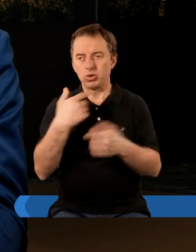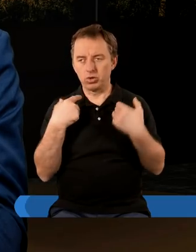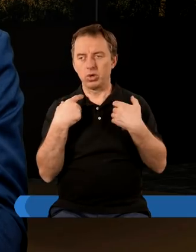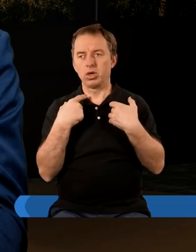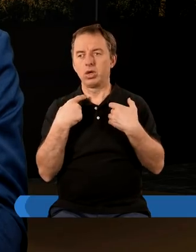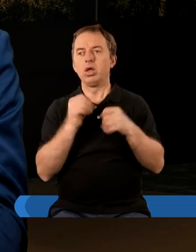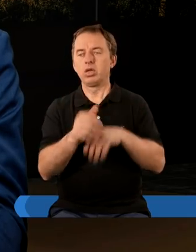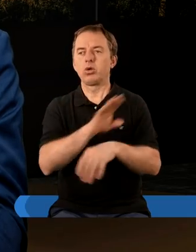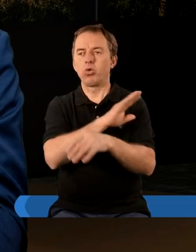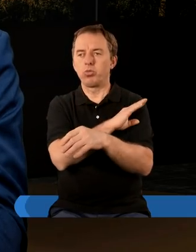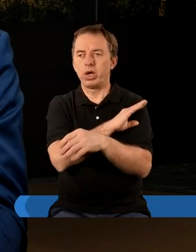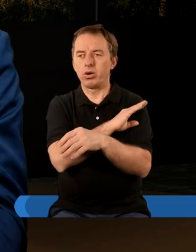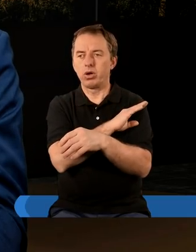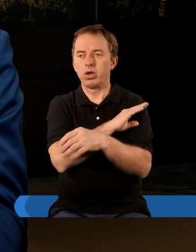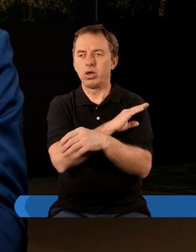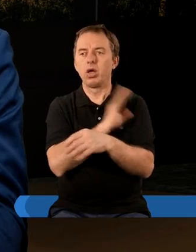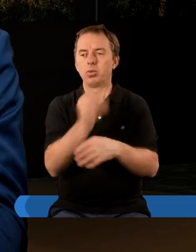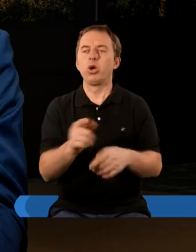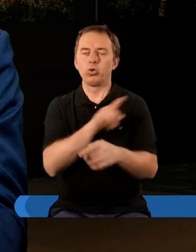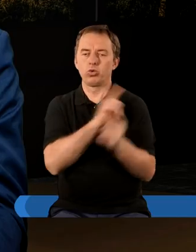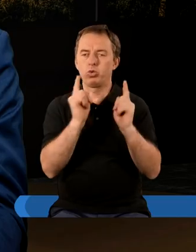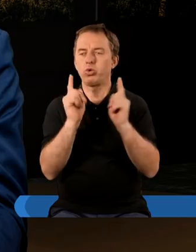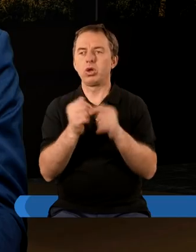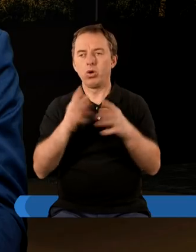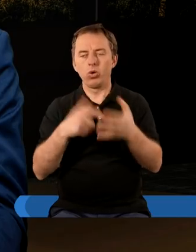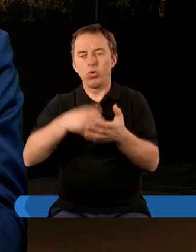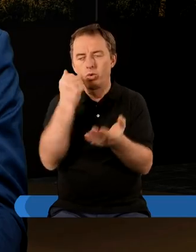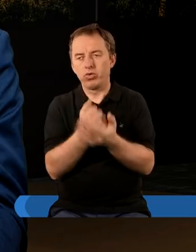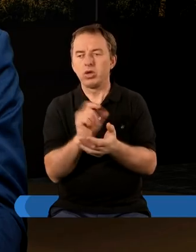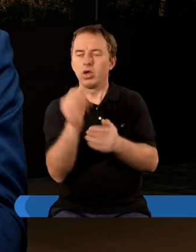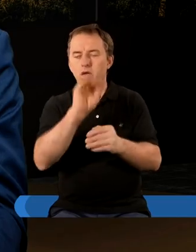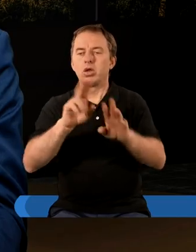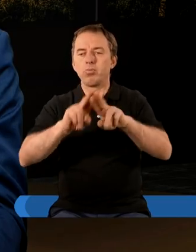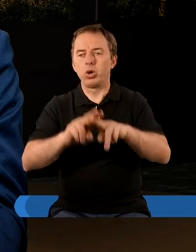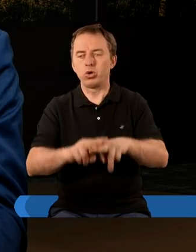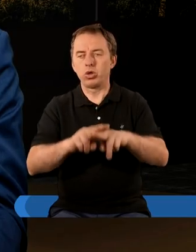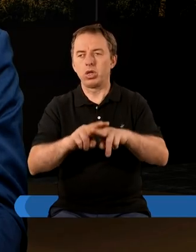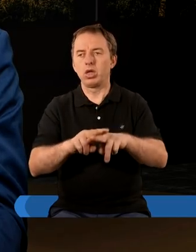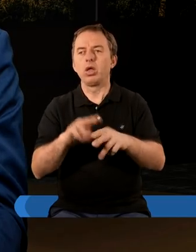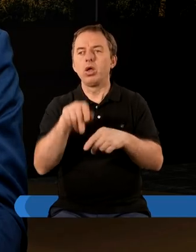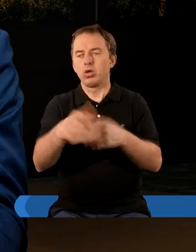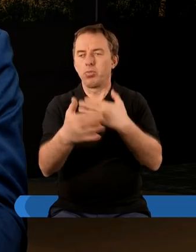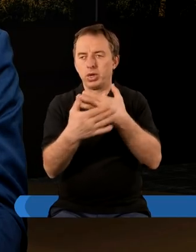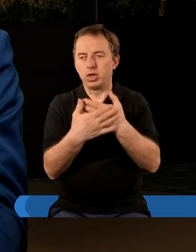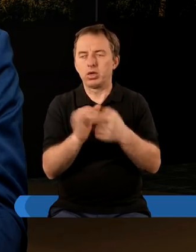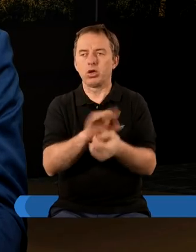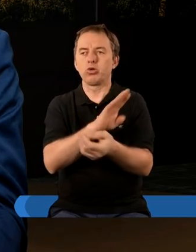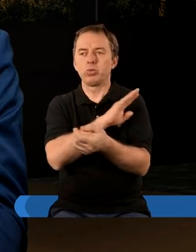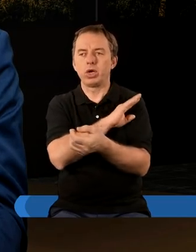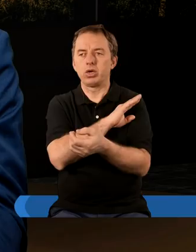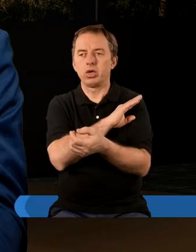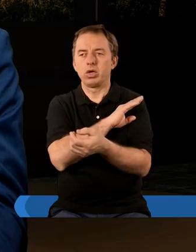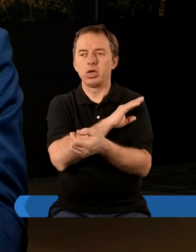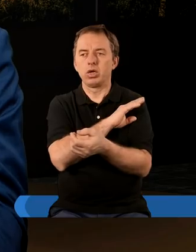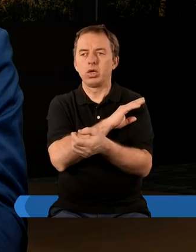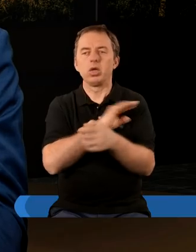że żyjesz a jesteś umarły bądź czujny i utwierdź co jeszcze pozostało a co bliskie jest śmierci